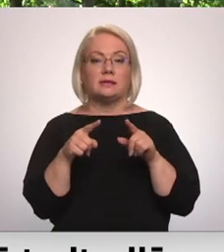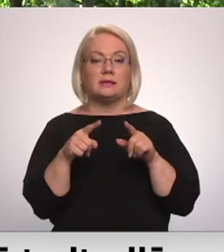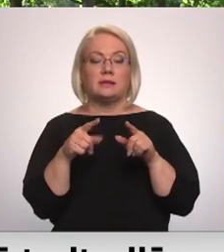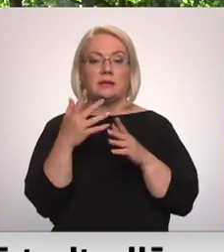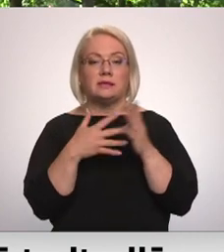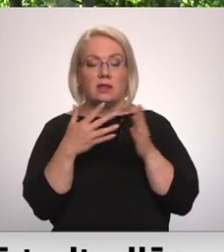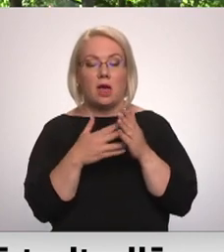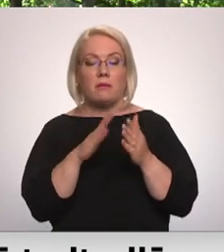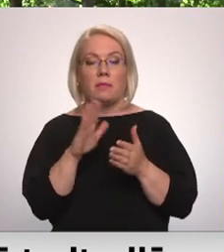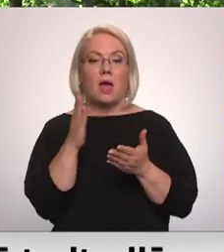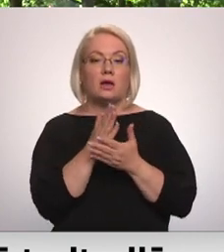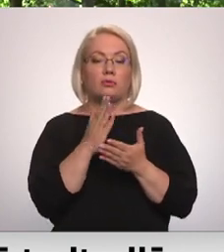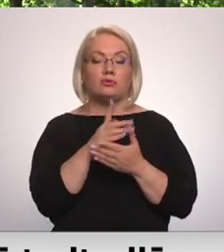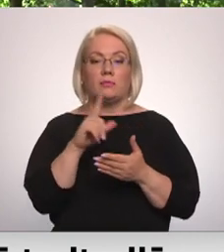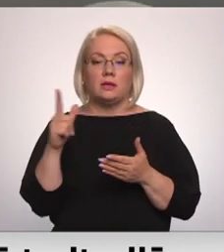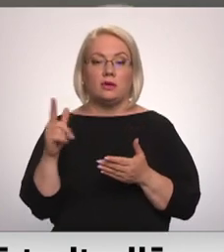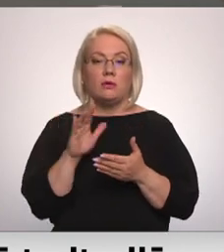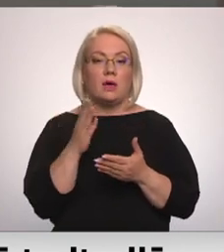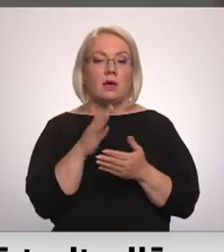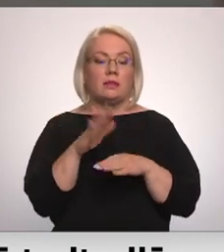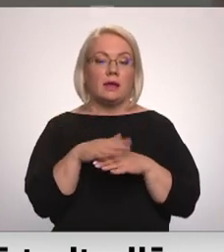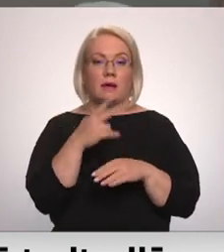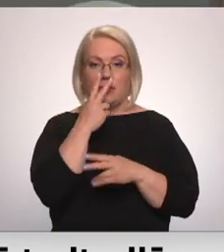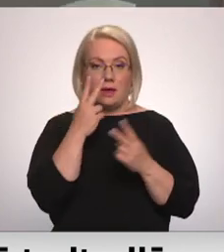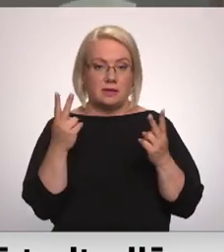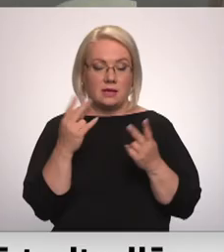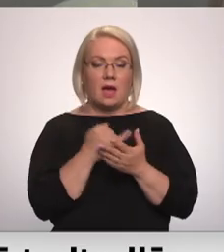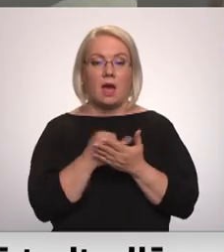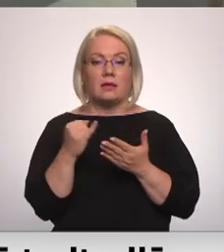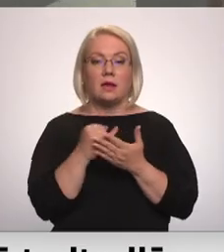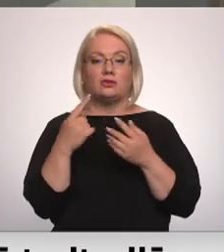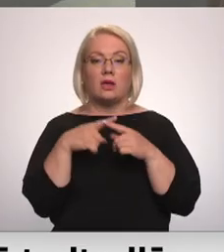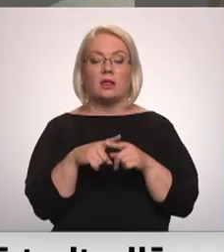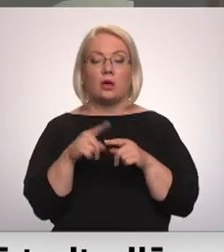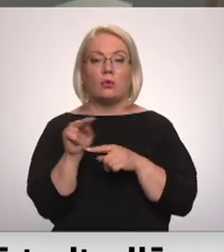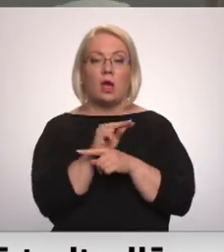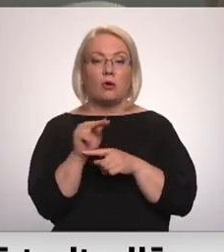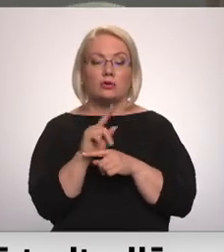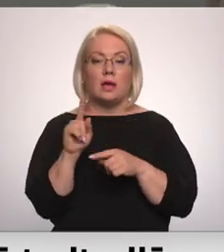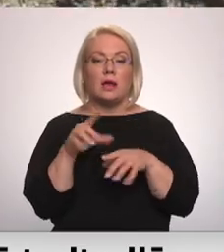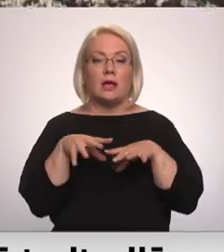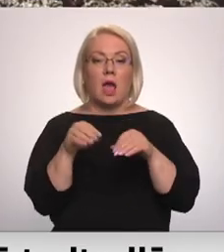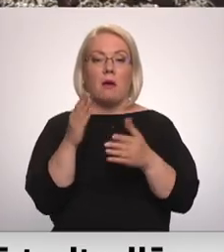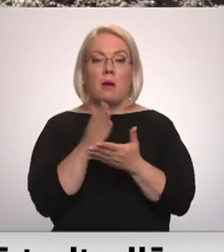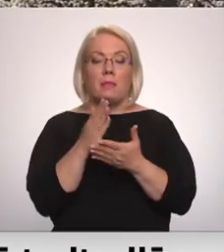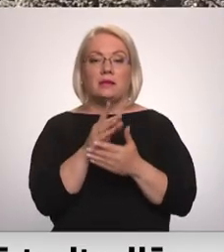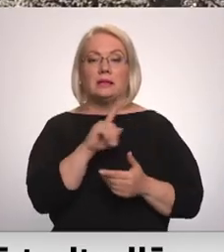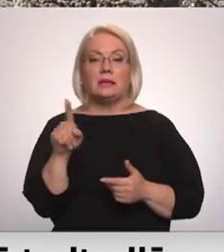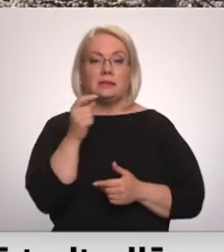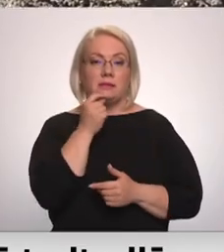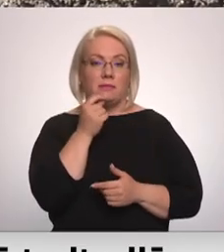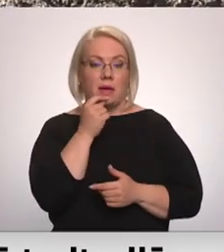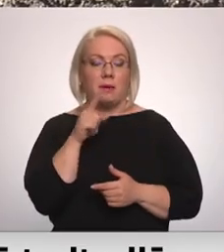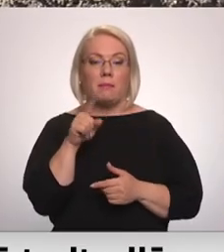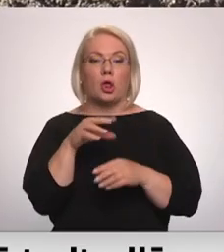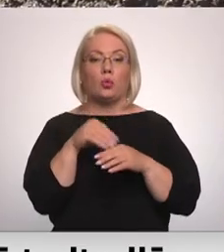līdzekļiem un pie esošiem tirmiņiem mēs vienkārši neredzējām. Attīrīšanas iekārturē konstrukcija esot jāpēc līdz septembrim, bet dūņas